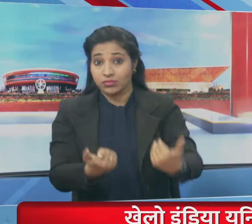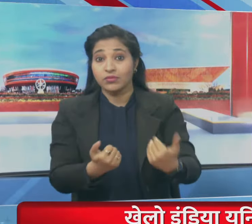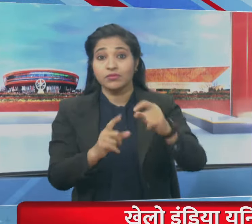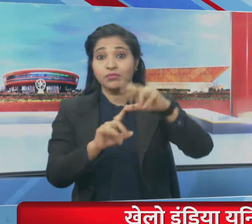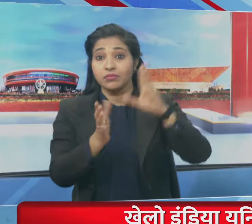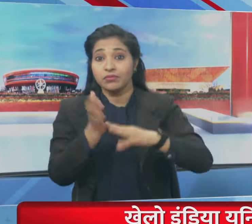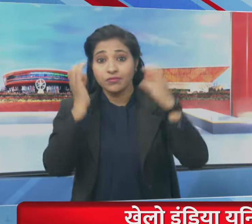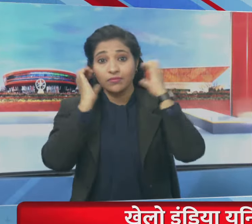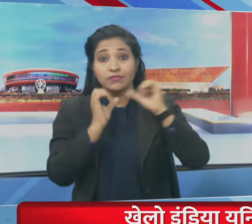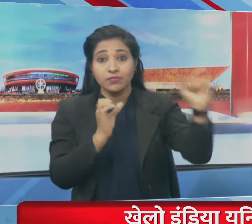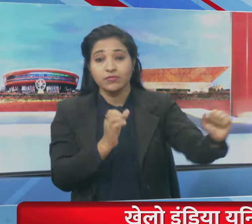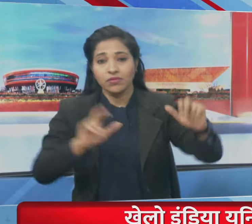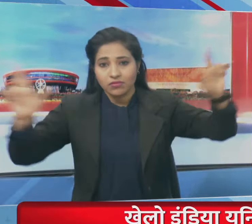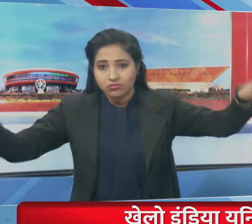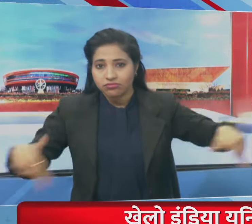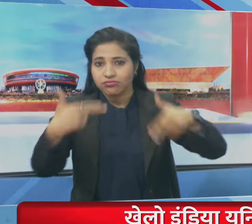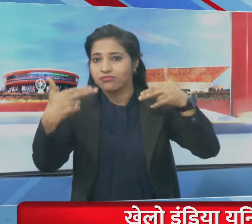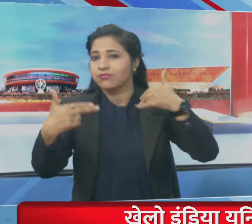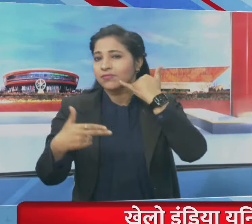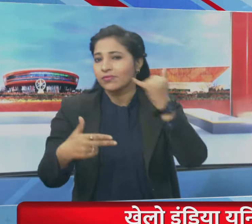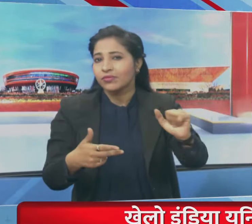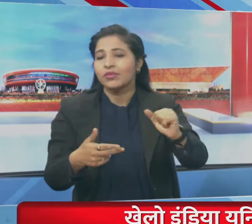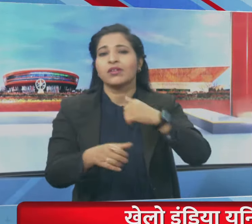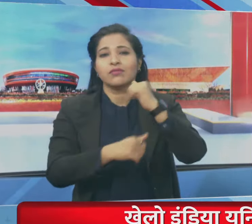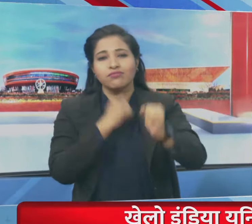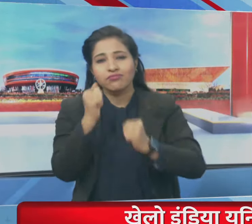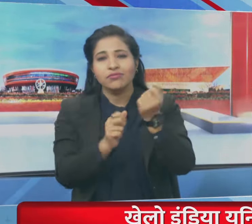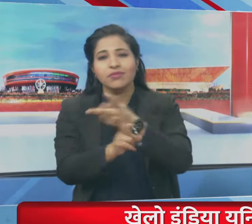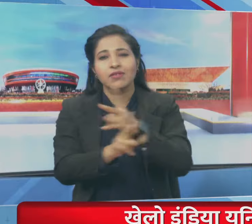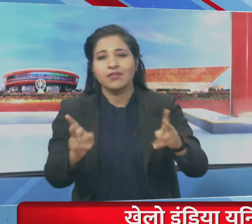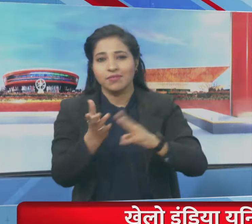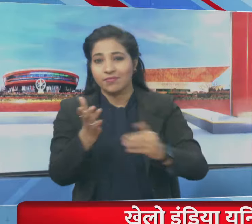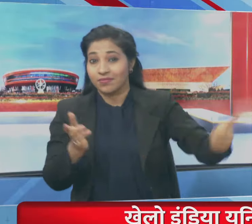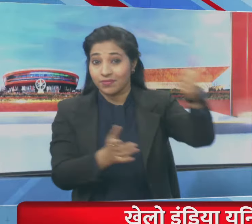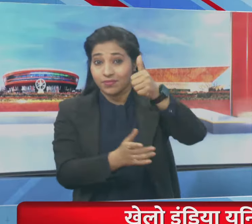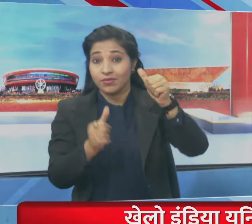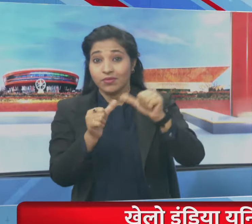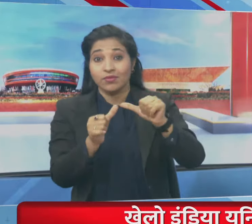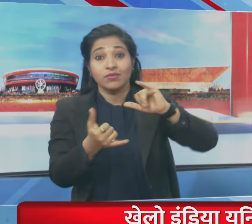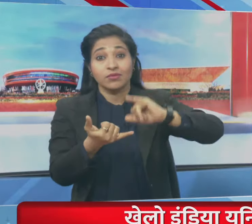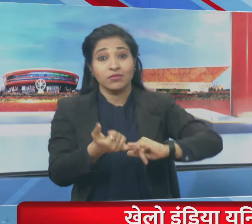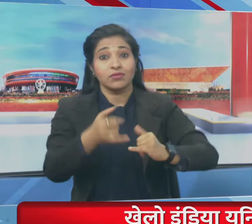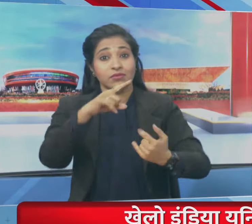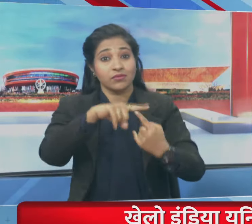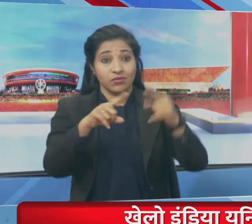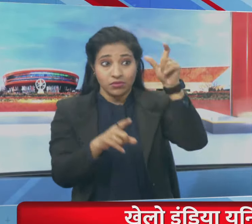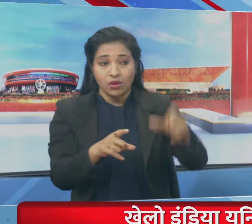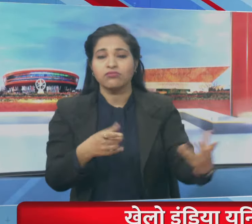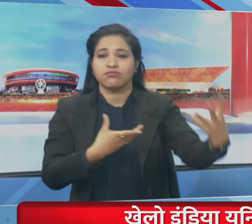खेलाडियों को देंगे वीडियो संदेश केंद्रे खेल मंत्री अनुराग सहिठ ठाकूर करेंगे शिरकत